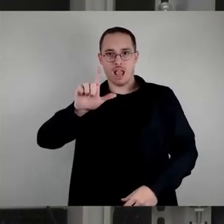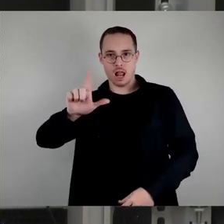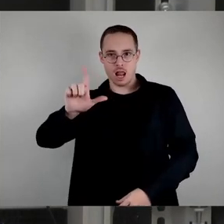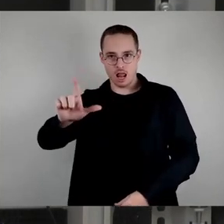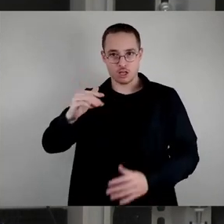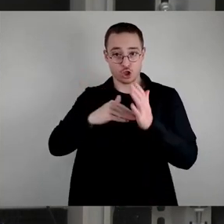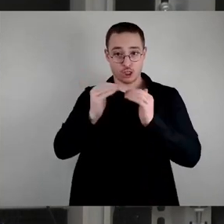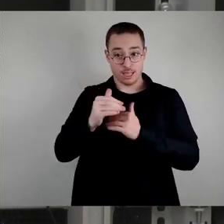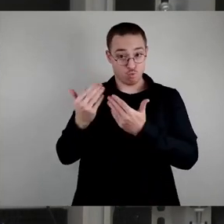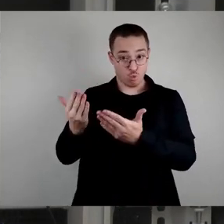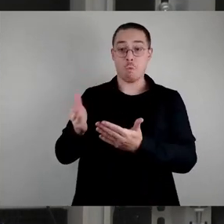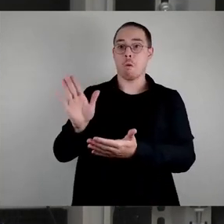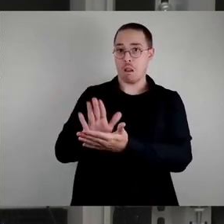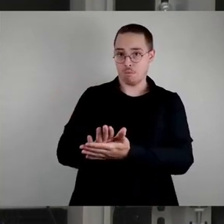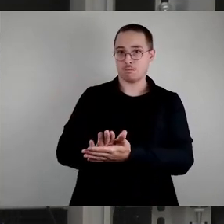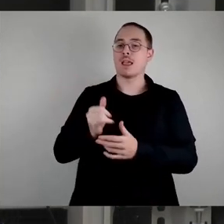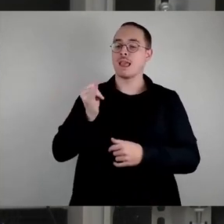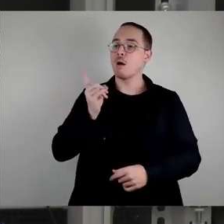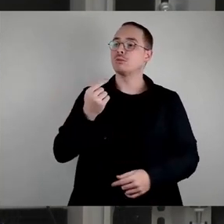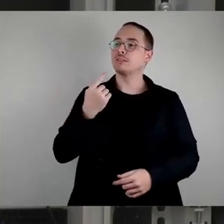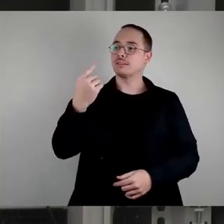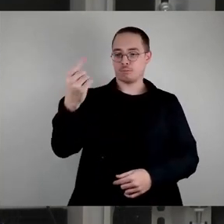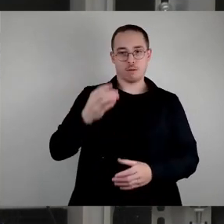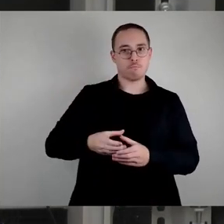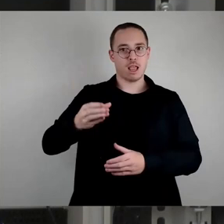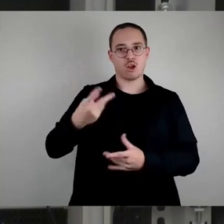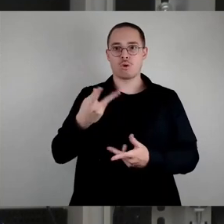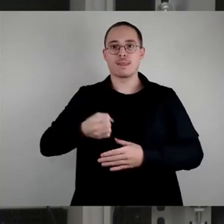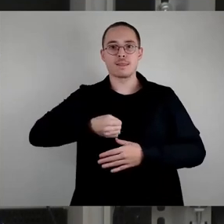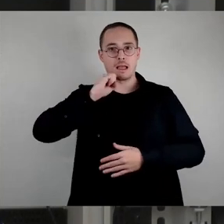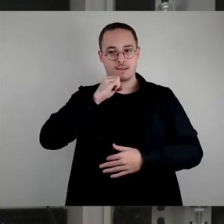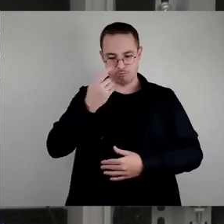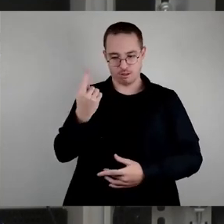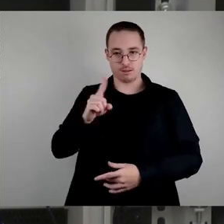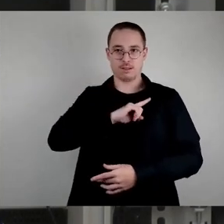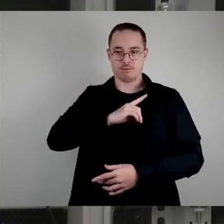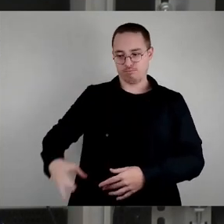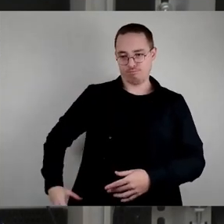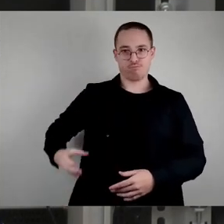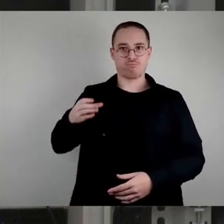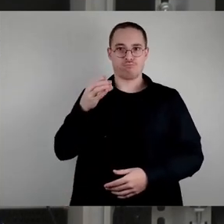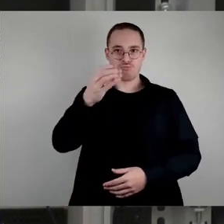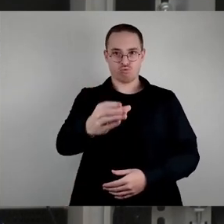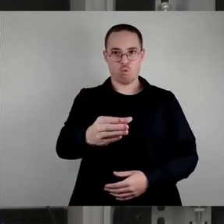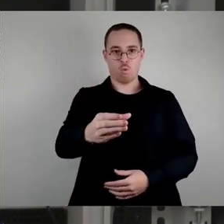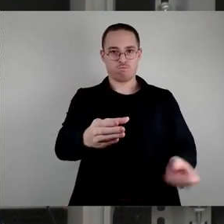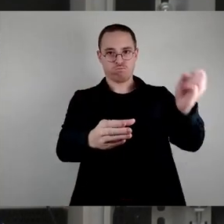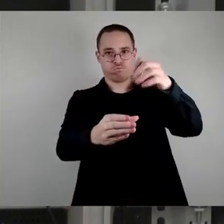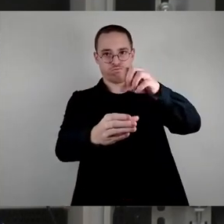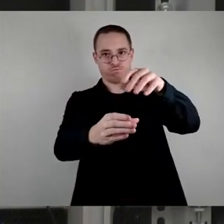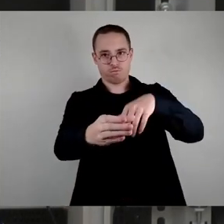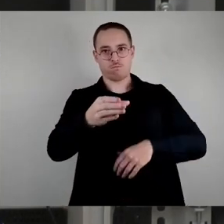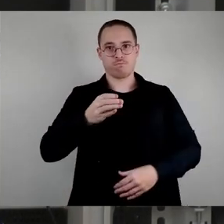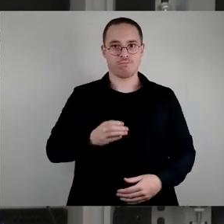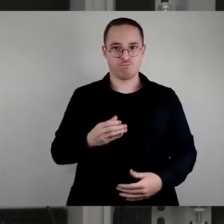in der Tasche mitnehmen. Aber das ist ja vielleicht das geringste der Probleme, an das wir uns alle halten könnten. Und noch etwas, haben